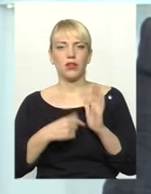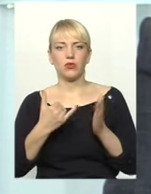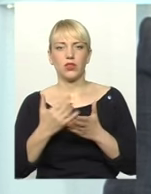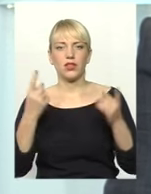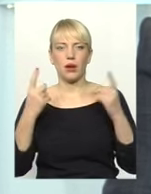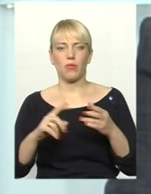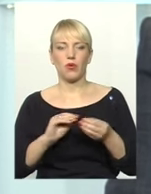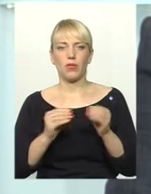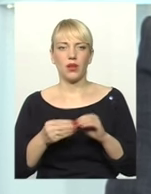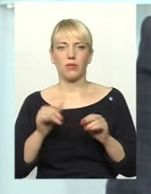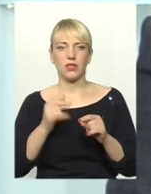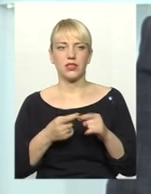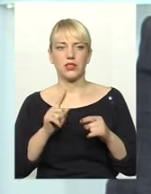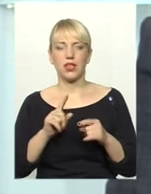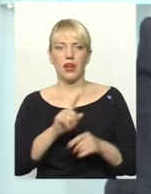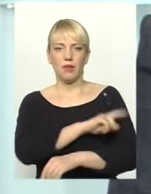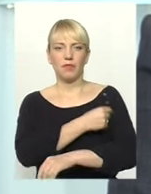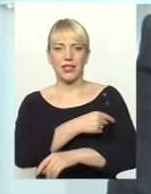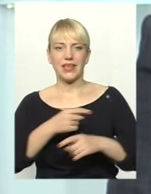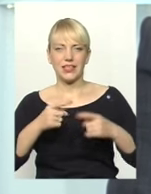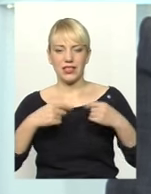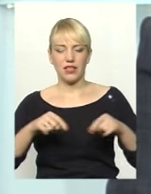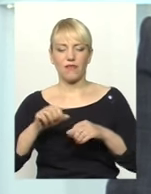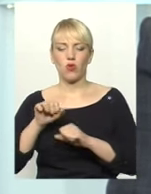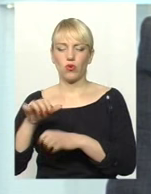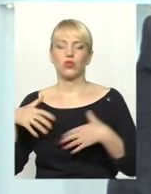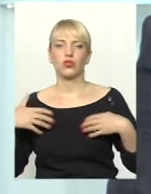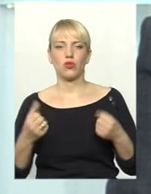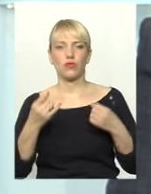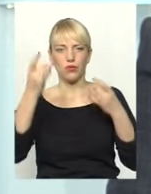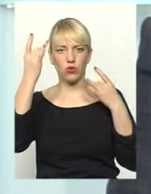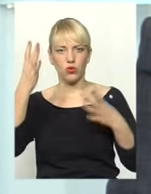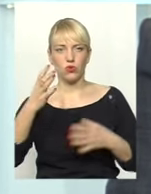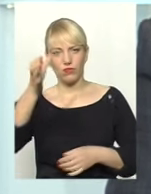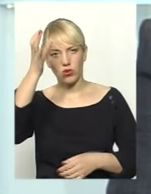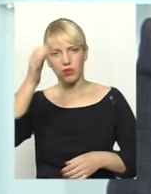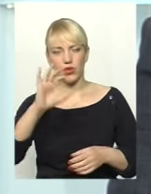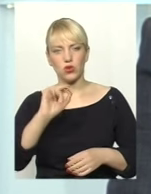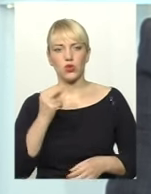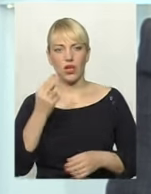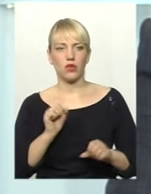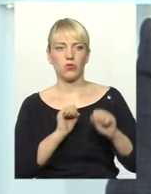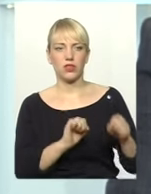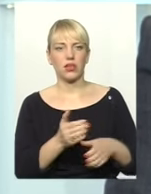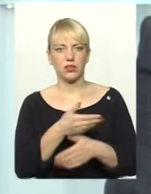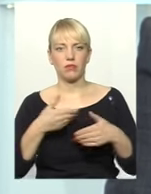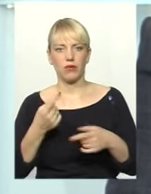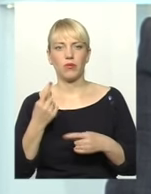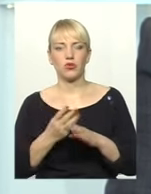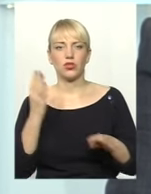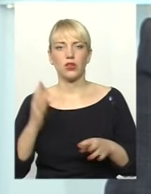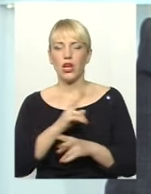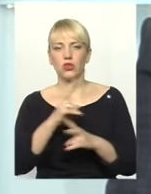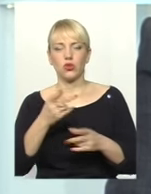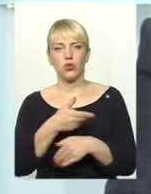колосальної в медицині, в охороні здоров'я, в культурі, в освіті, в соціальному захисту. Ми, в першу чергу, ніхто